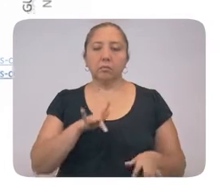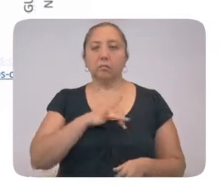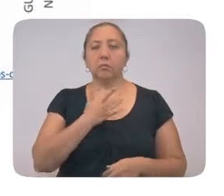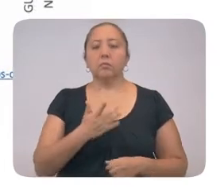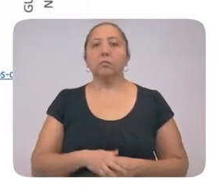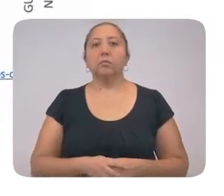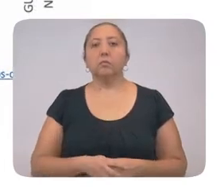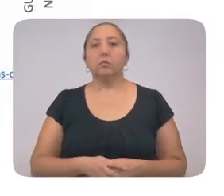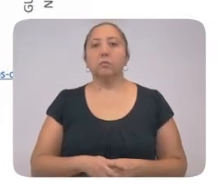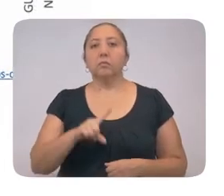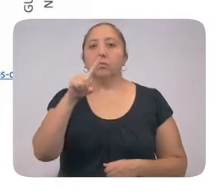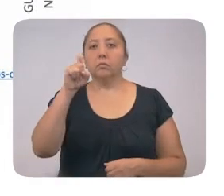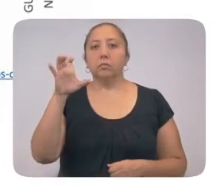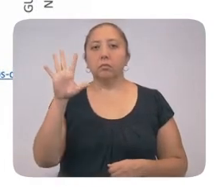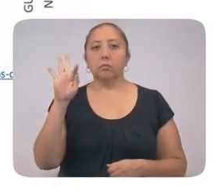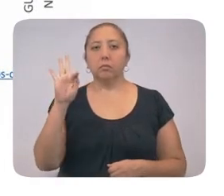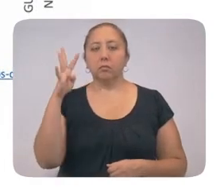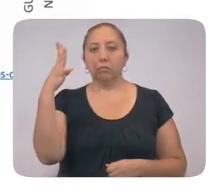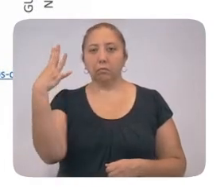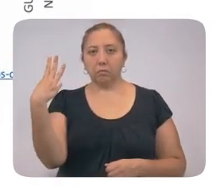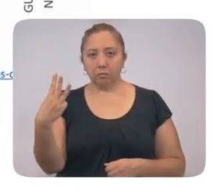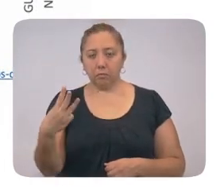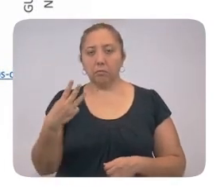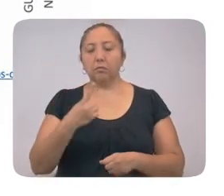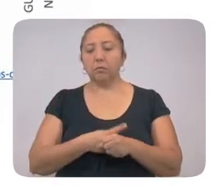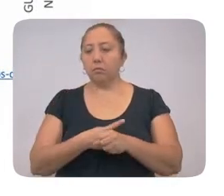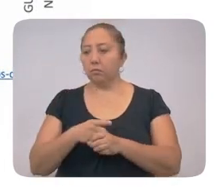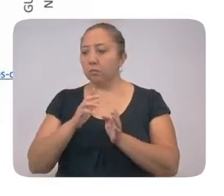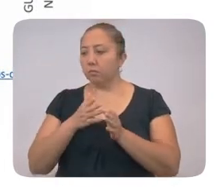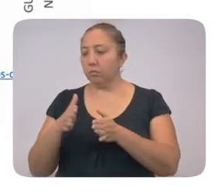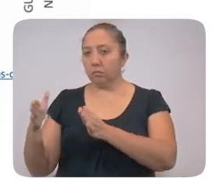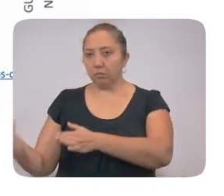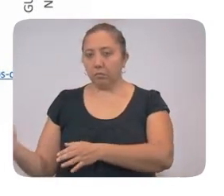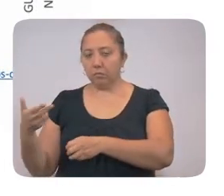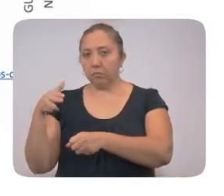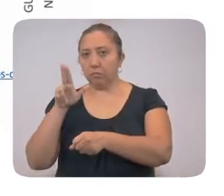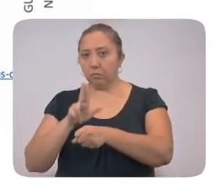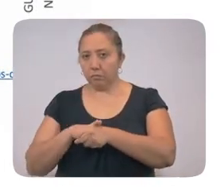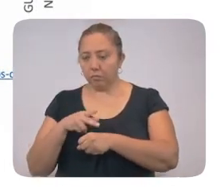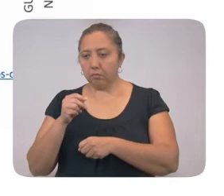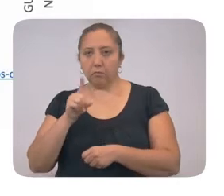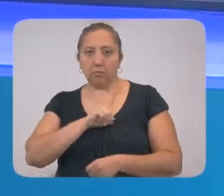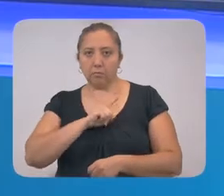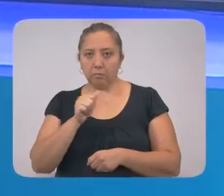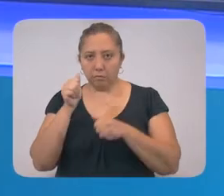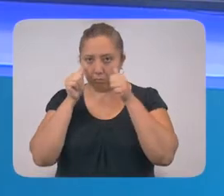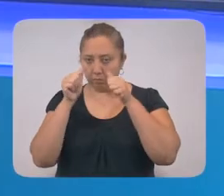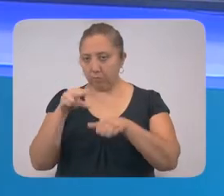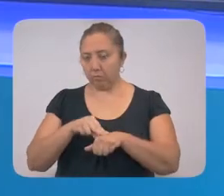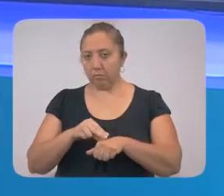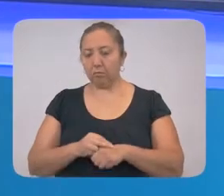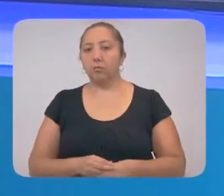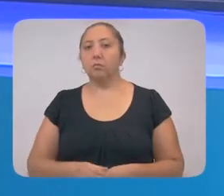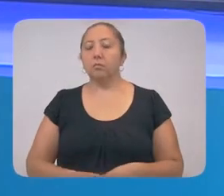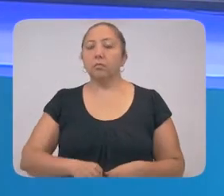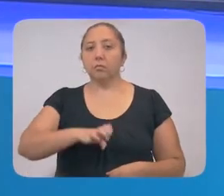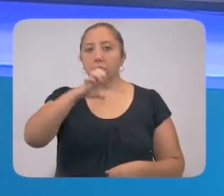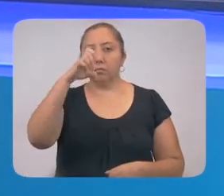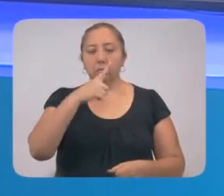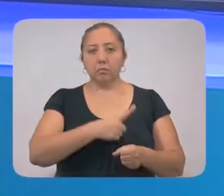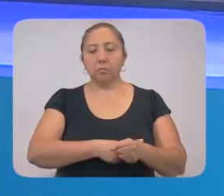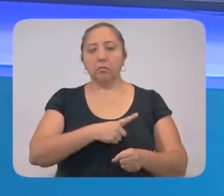143, huntulul, le tie macho, pak, archi, uyalabo, tiyano, hospital, alano, matupatelo, yokol, ilbilo, tumemes, masake,